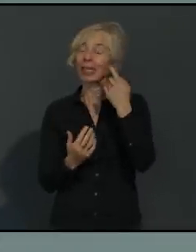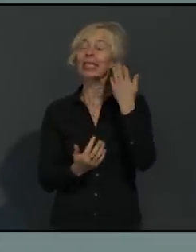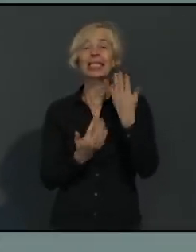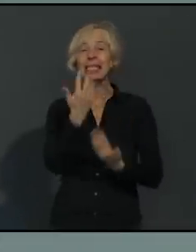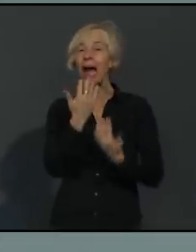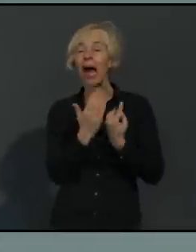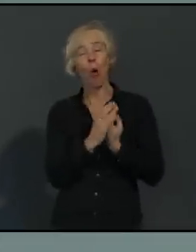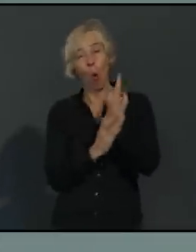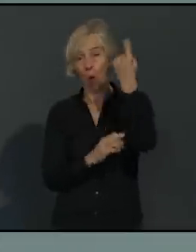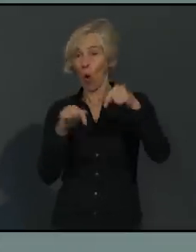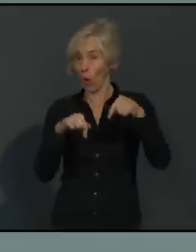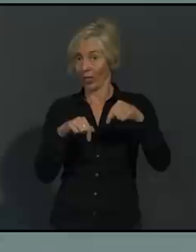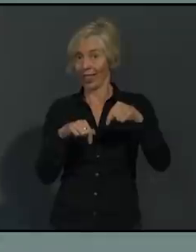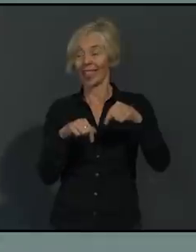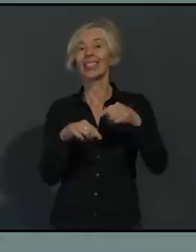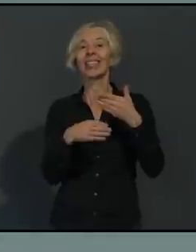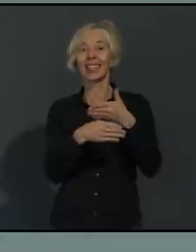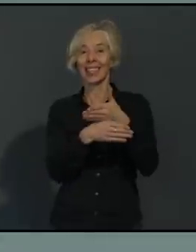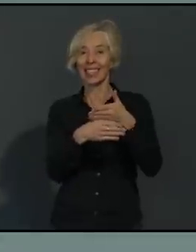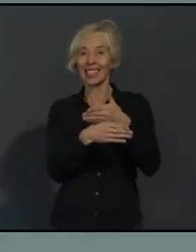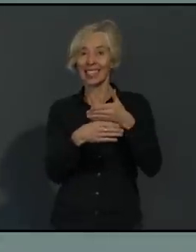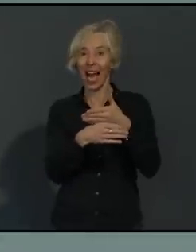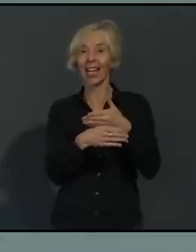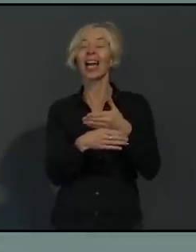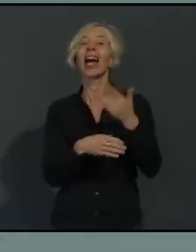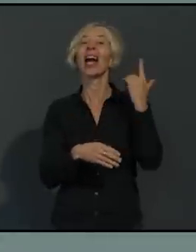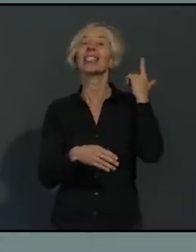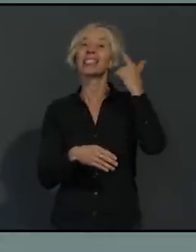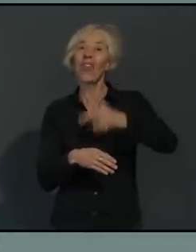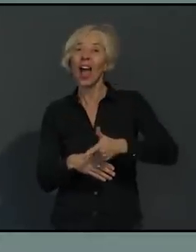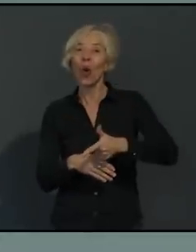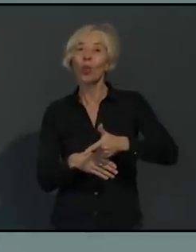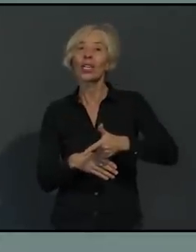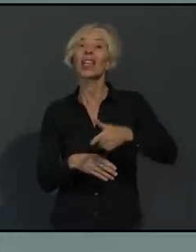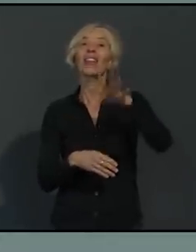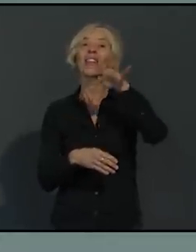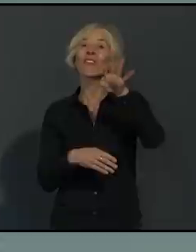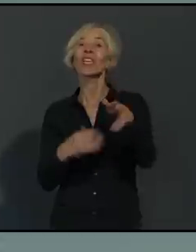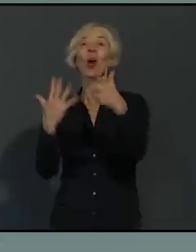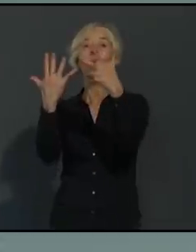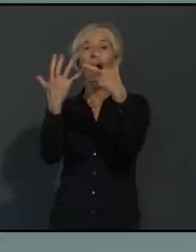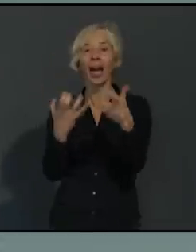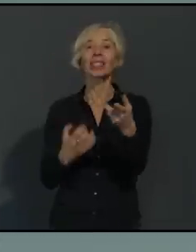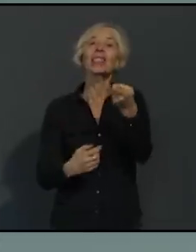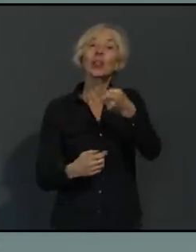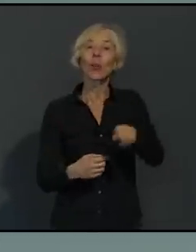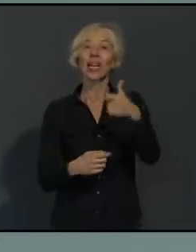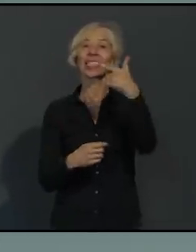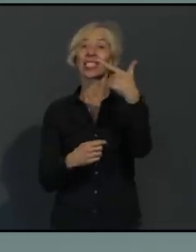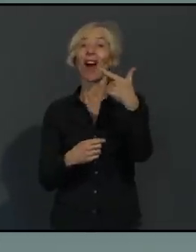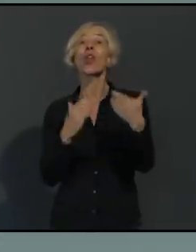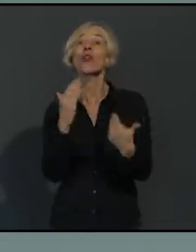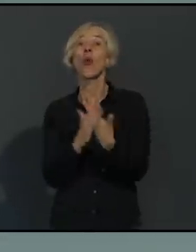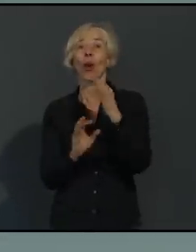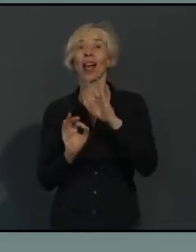Neuinfektionen von 284,2 pro 100.000 Einwohnern in den vergangenen sieben Tagen.